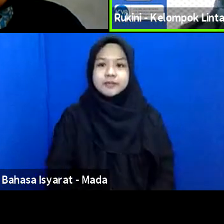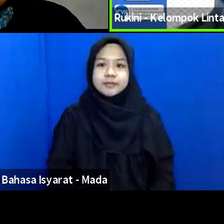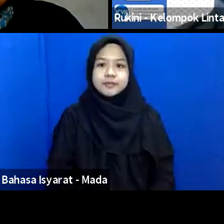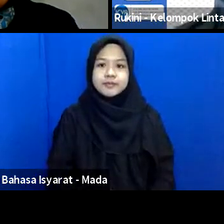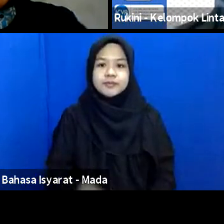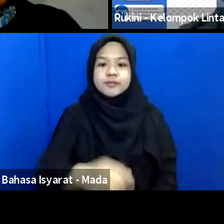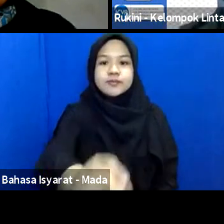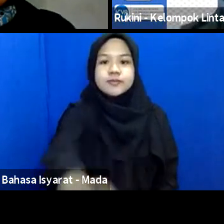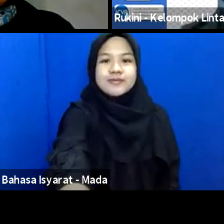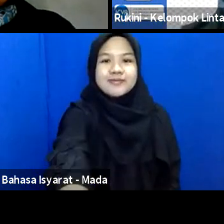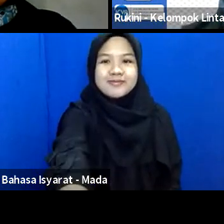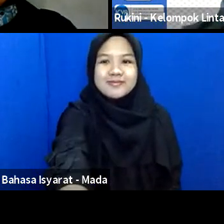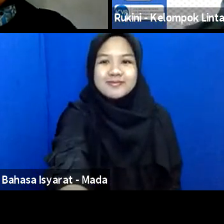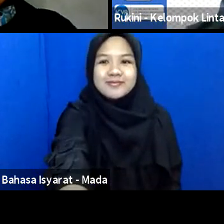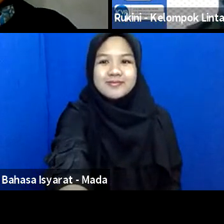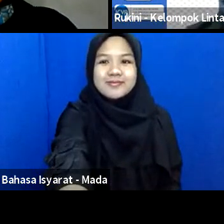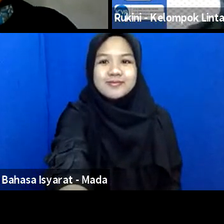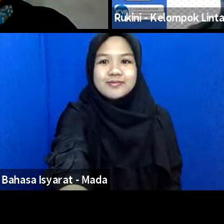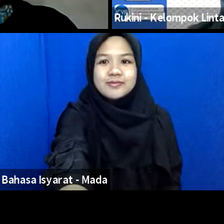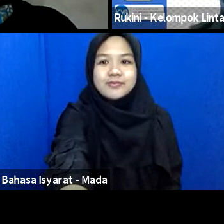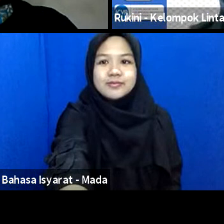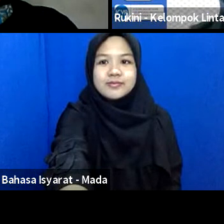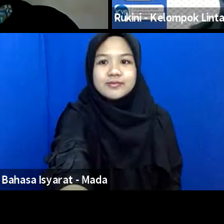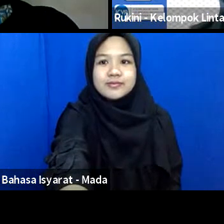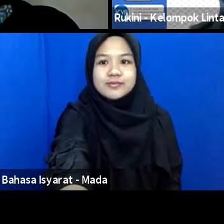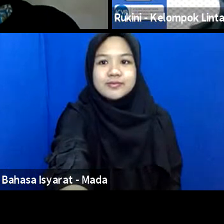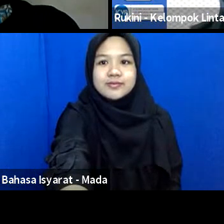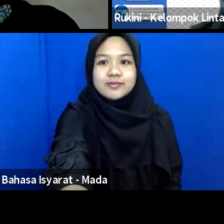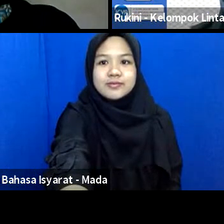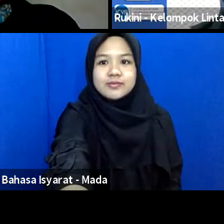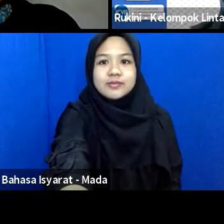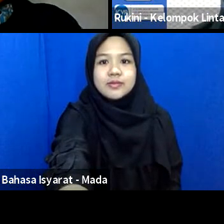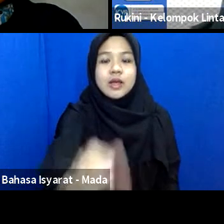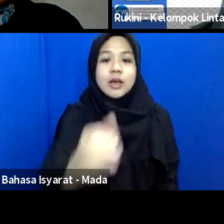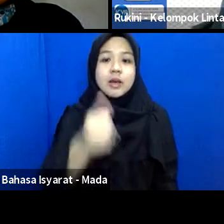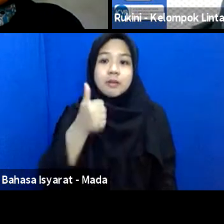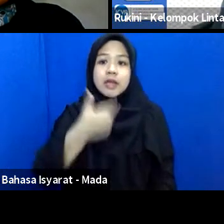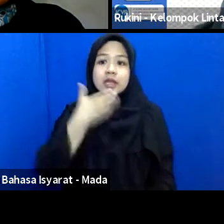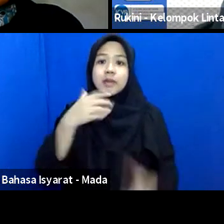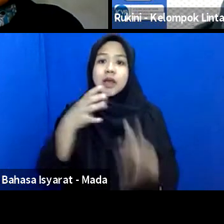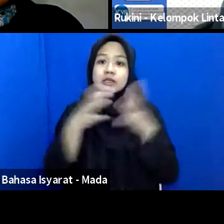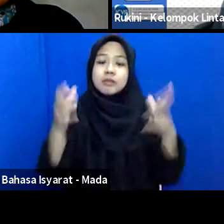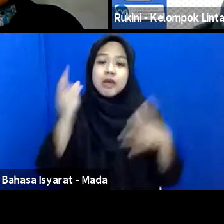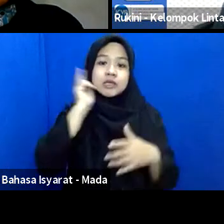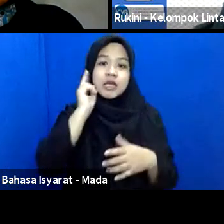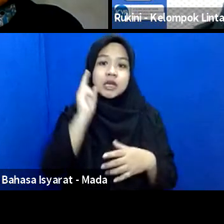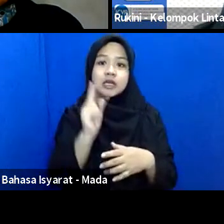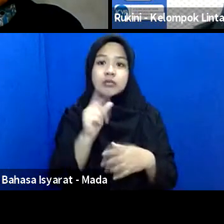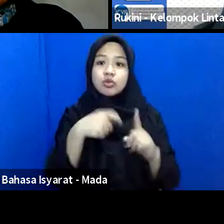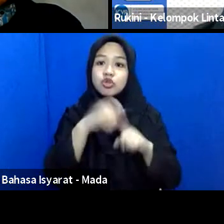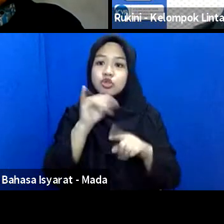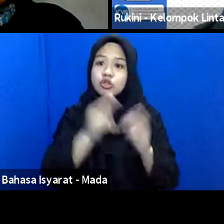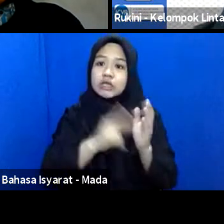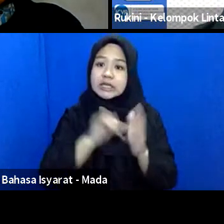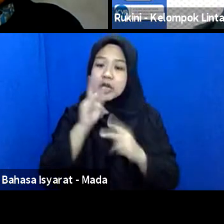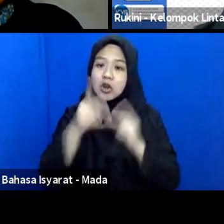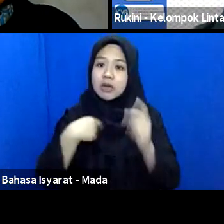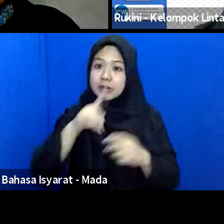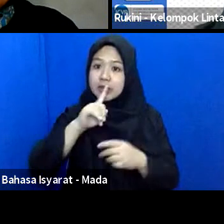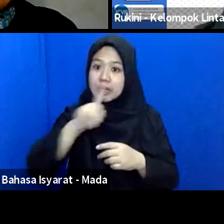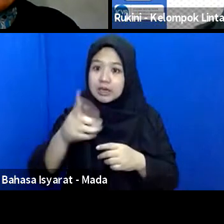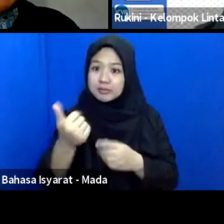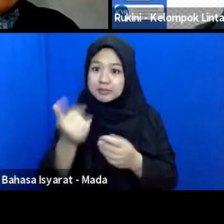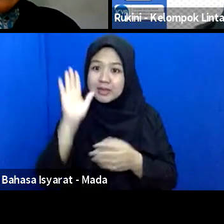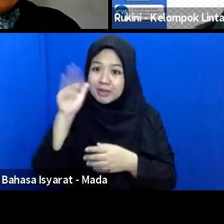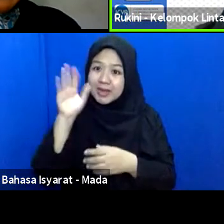baik terima kasih banyak Ibu Rukini nanti mungkin kalau ada pertanyaan-pertanyaan tambahan kita bisa panggil